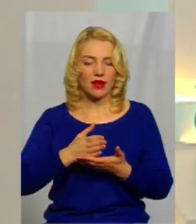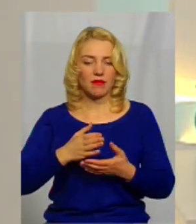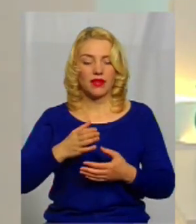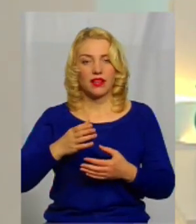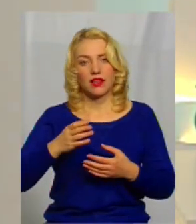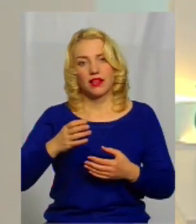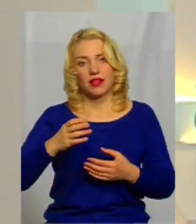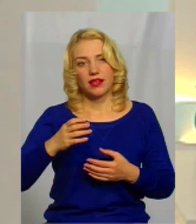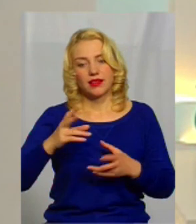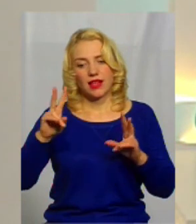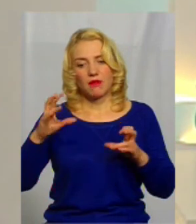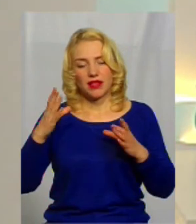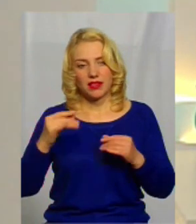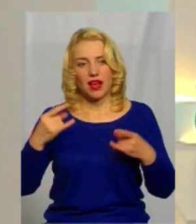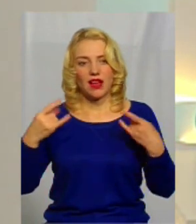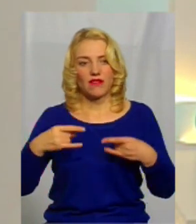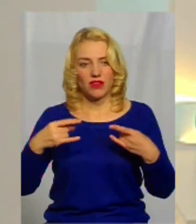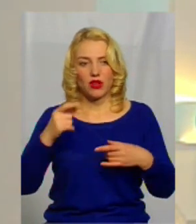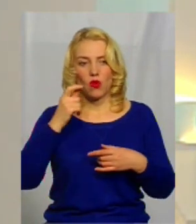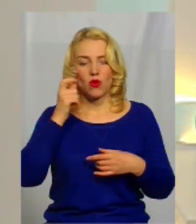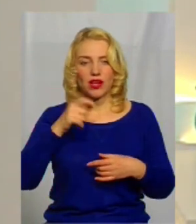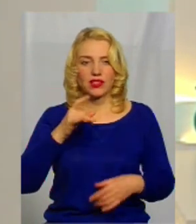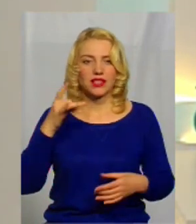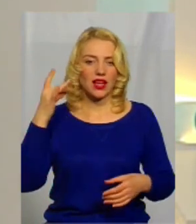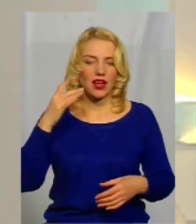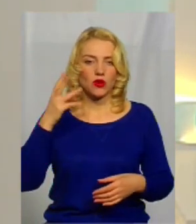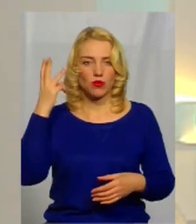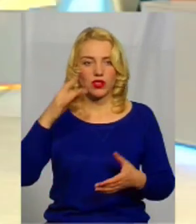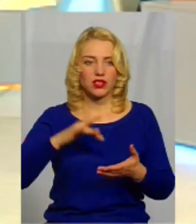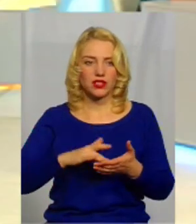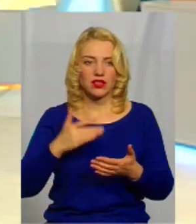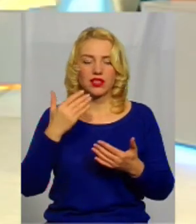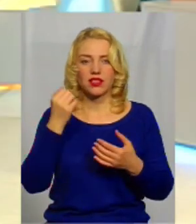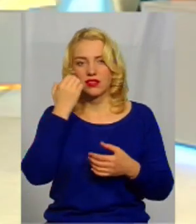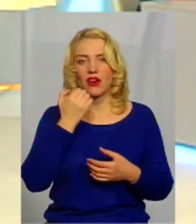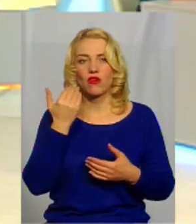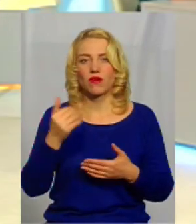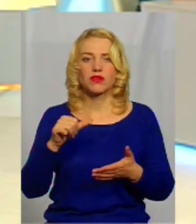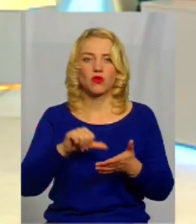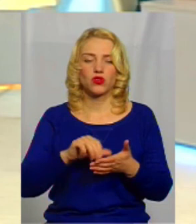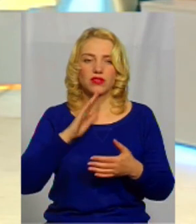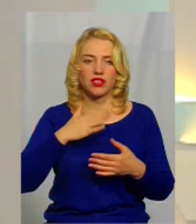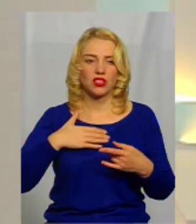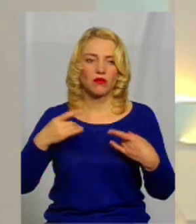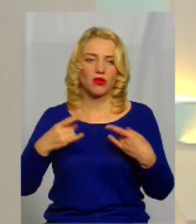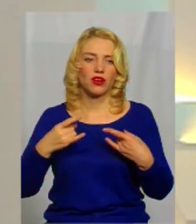в ефірі Українського радіоподілля «Центр». Вам дякую, пане Олександре, за участь у програмі.